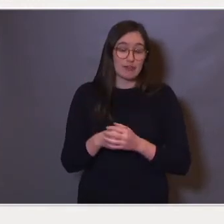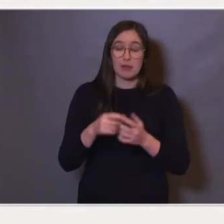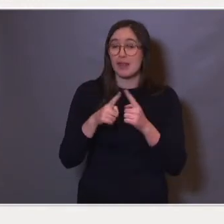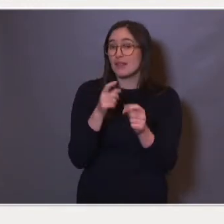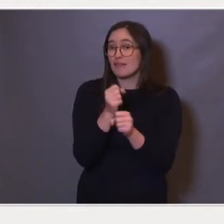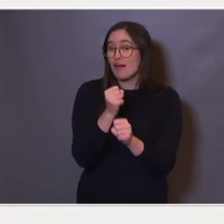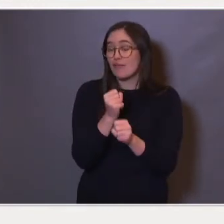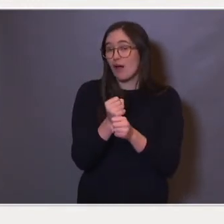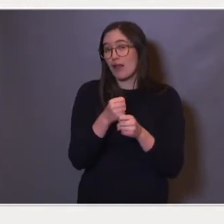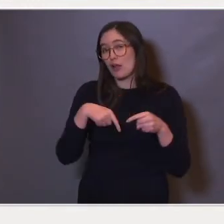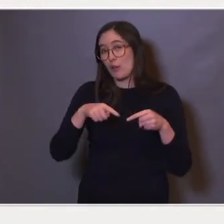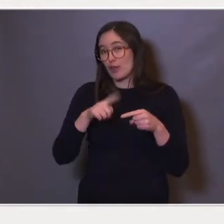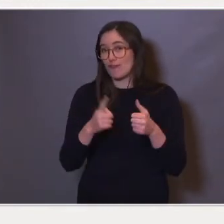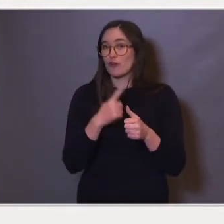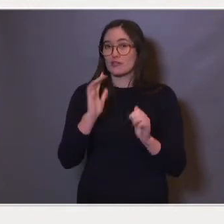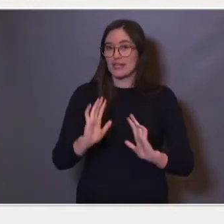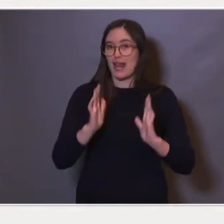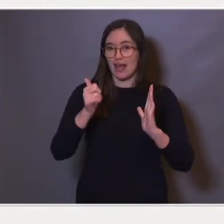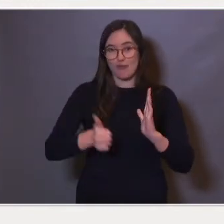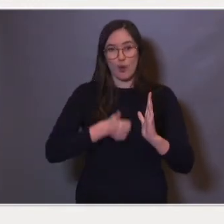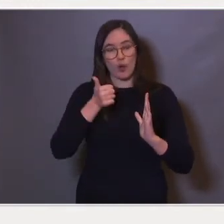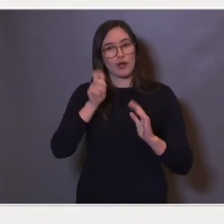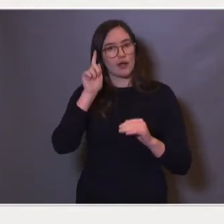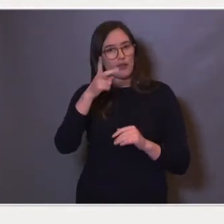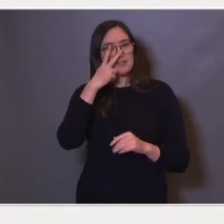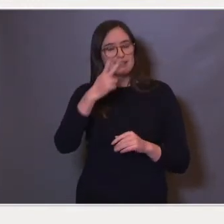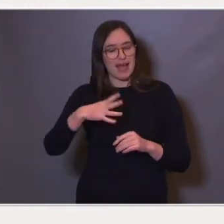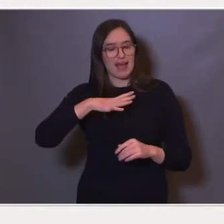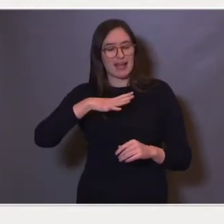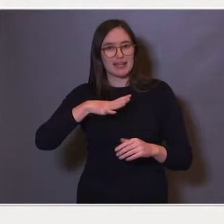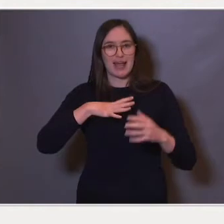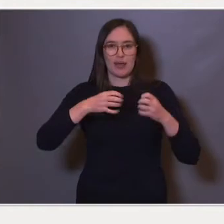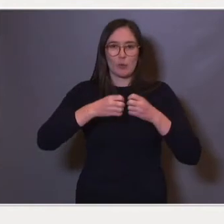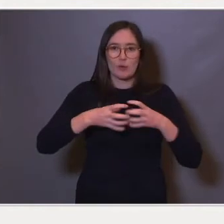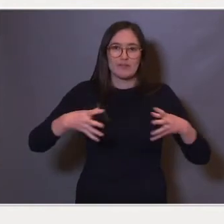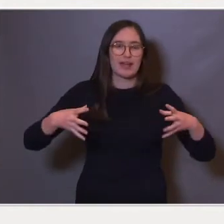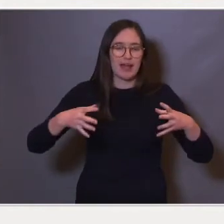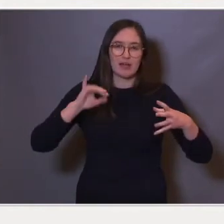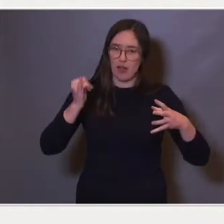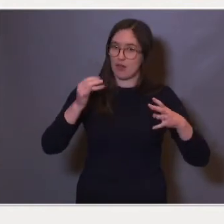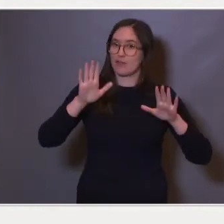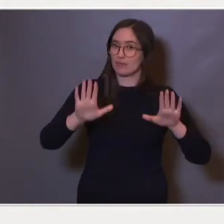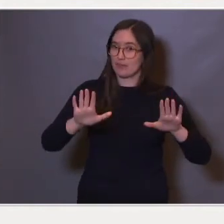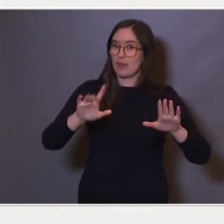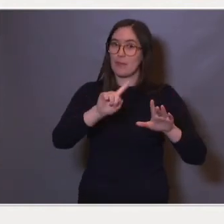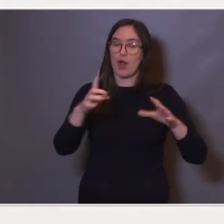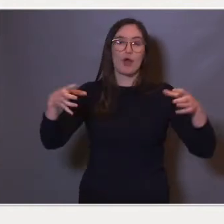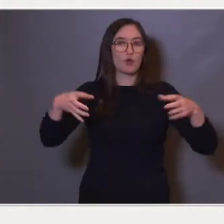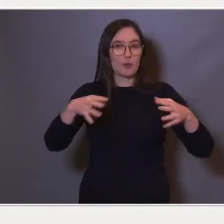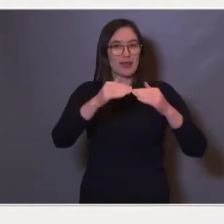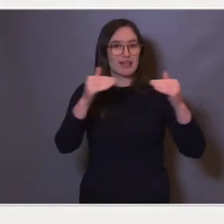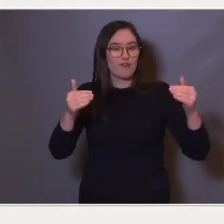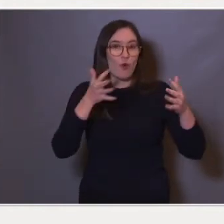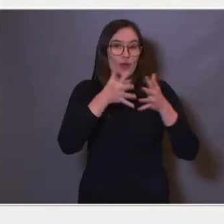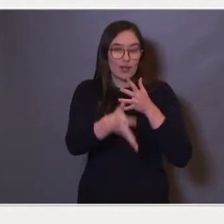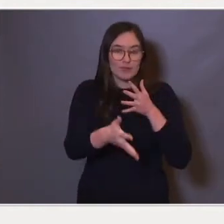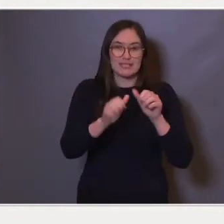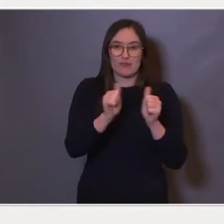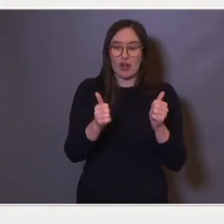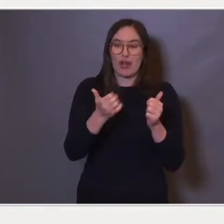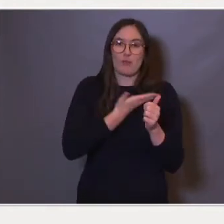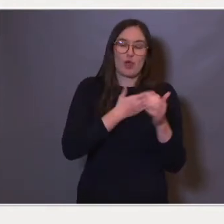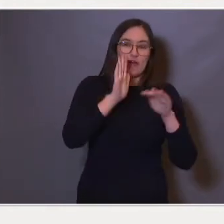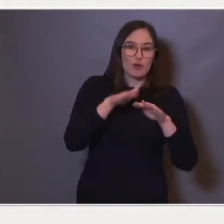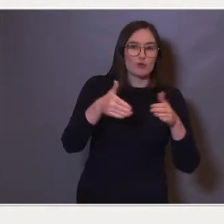etter første leveår, så ser man at jenter utvikler, igjen, det er på gruppenivå og gjennomsnitt, så det er stor variasjon blant